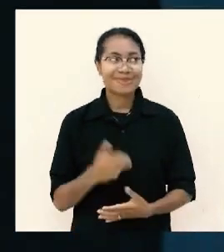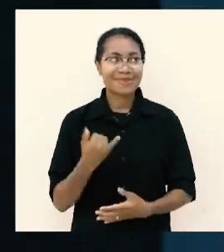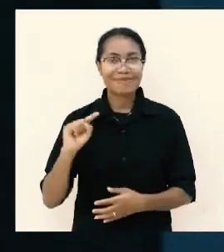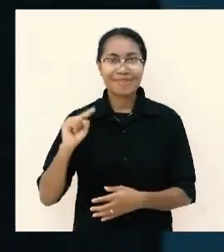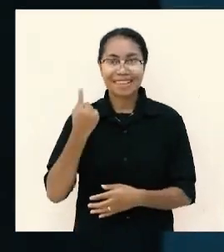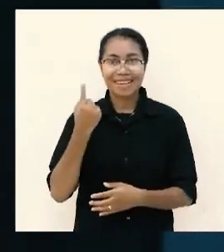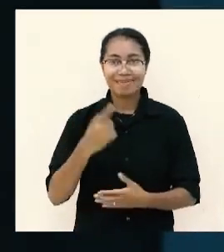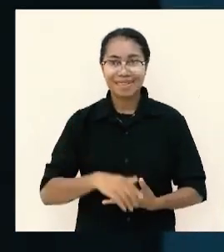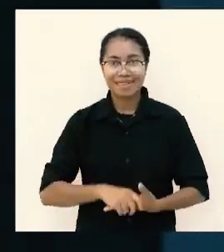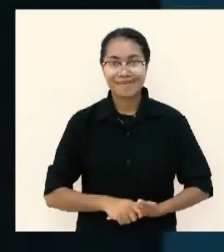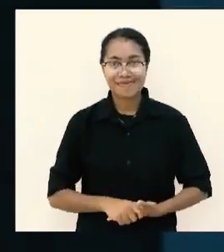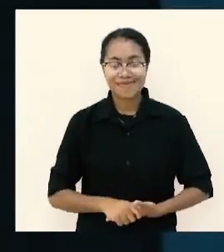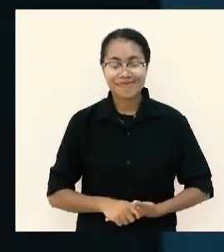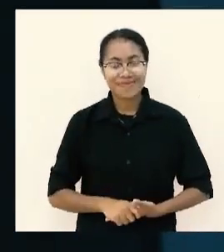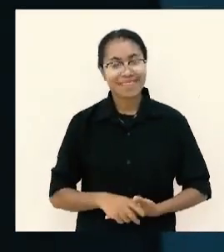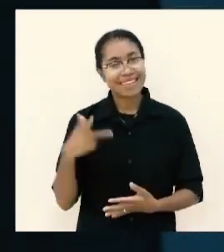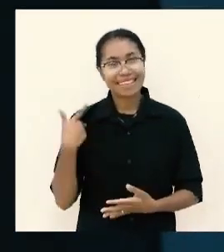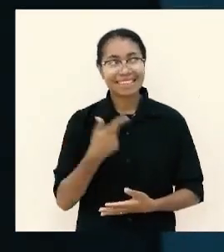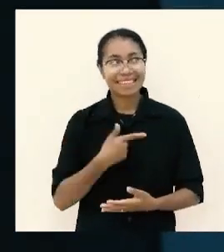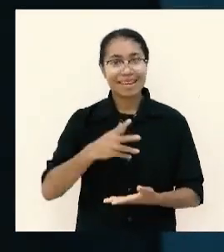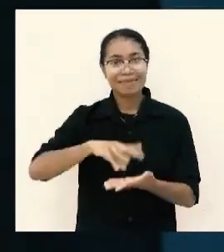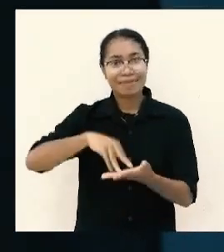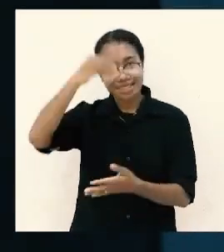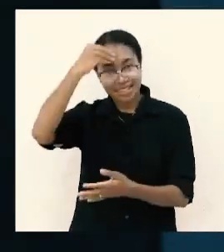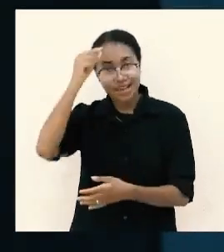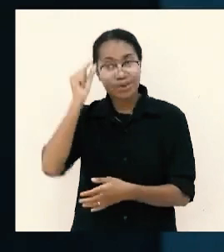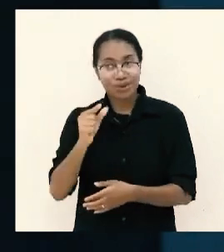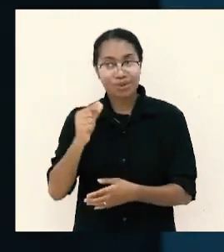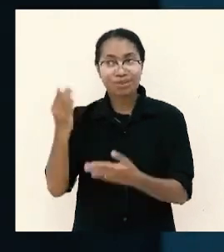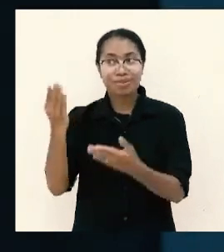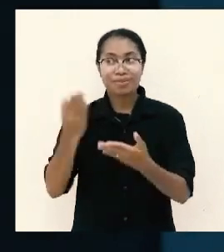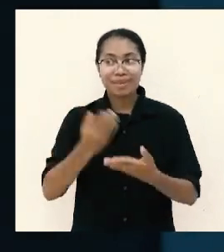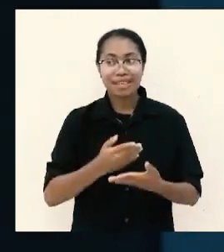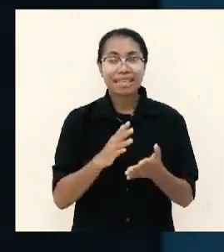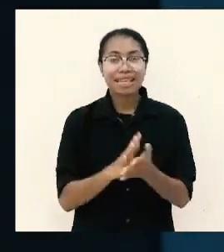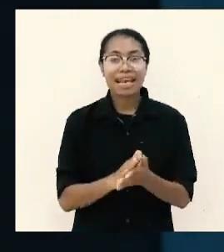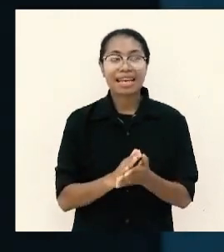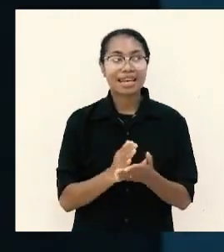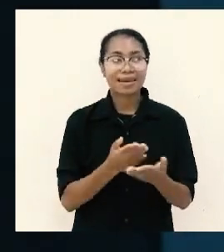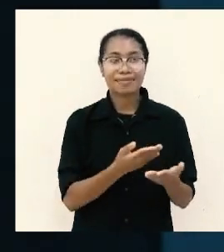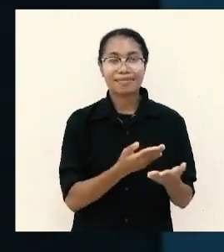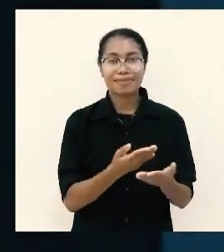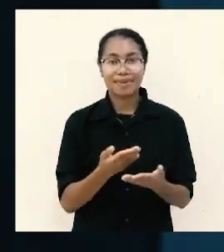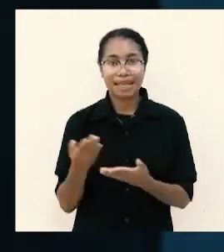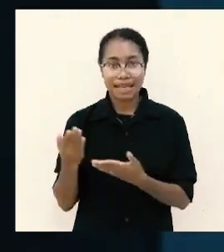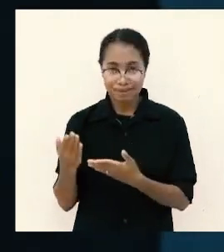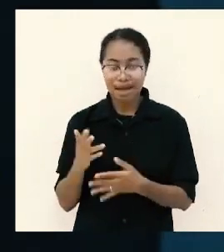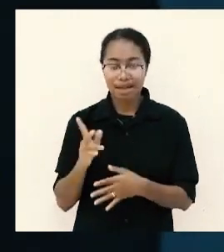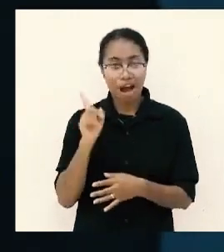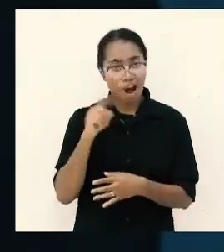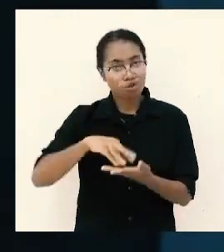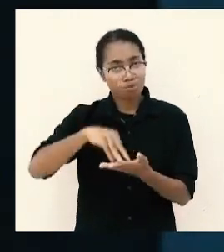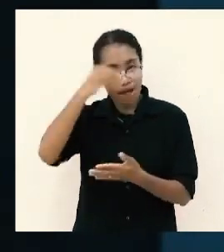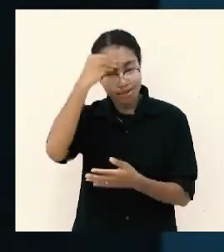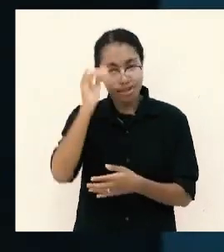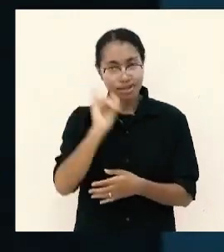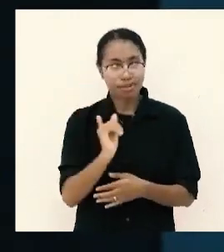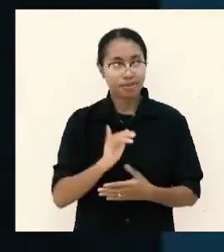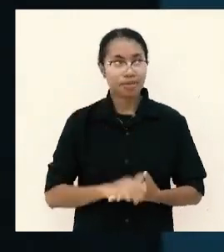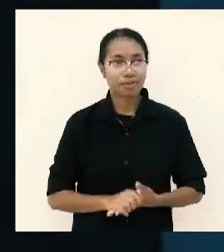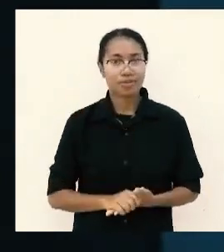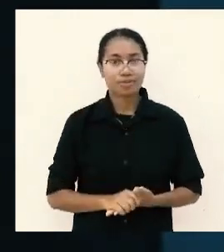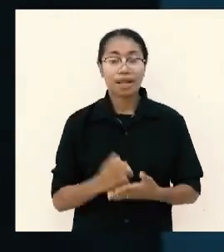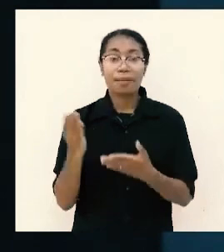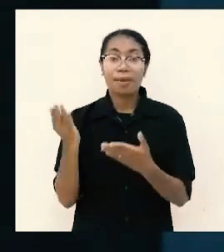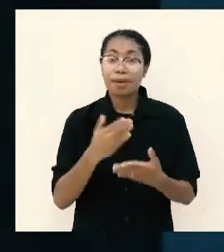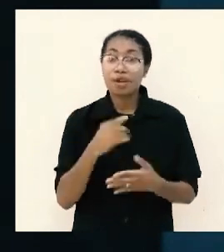belajar memberi dan menerima memberilah